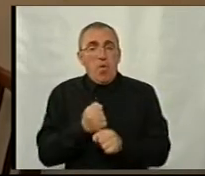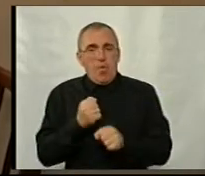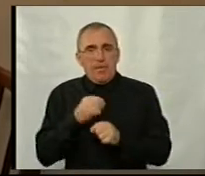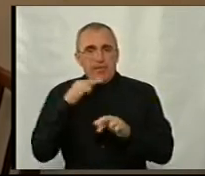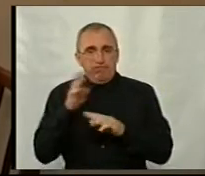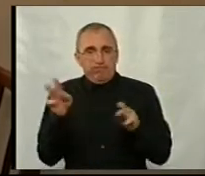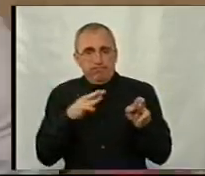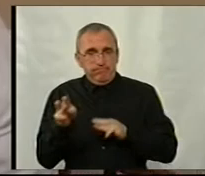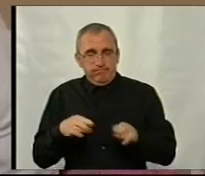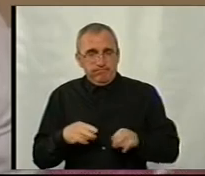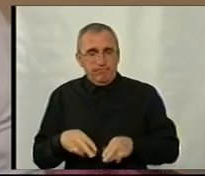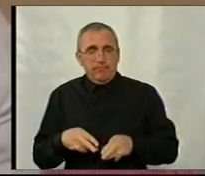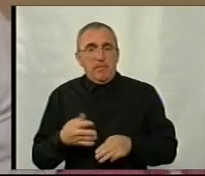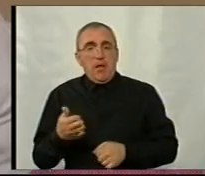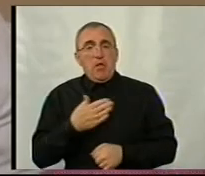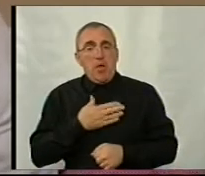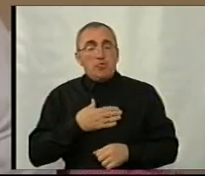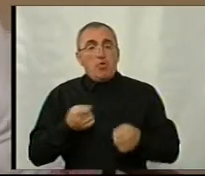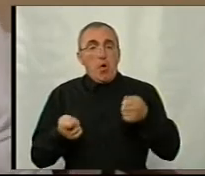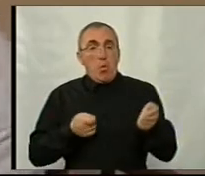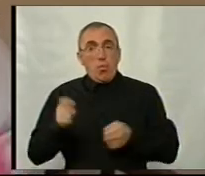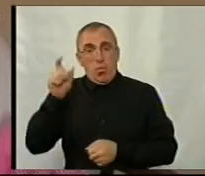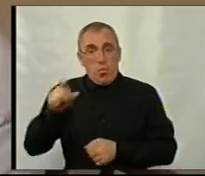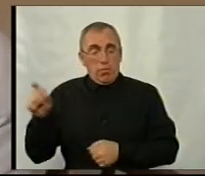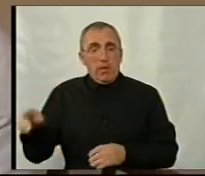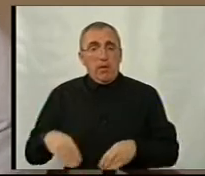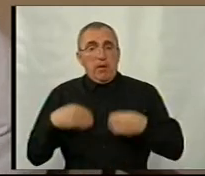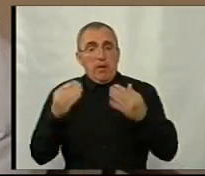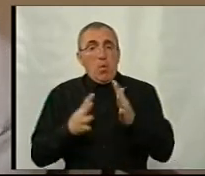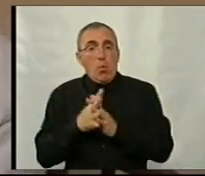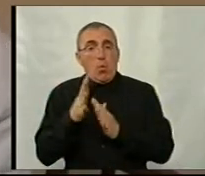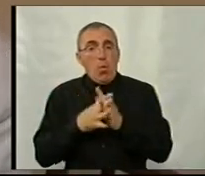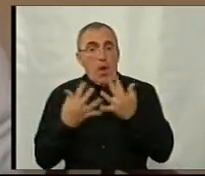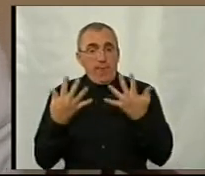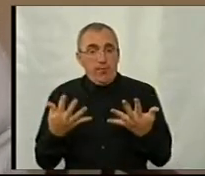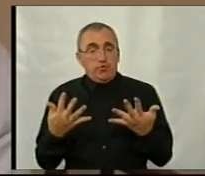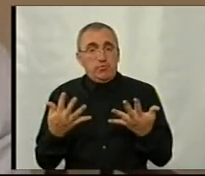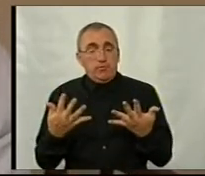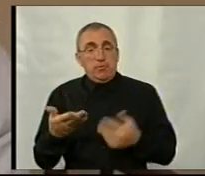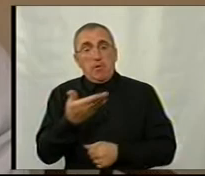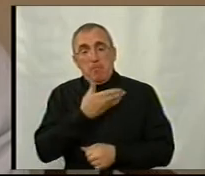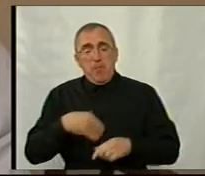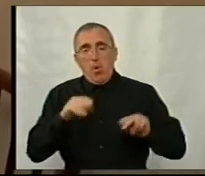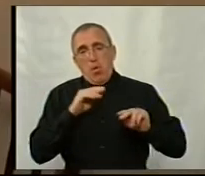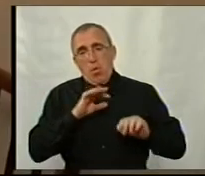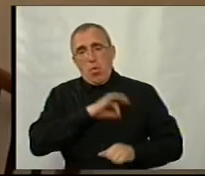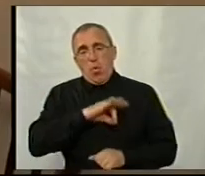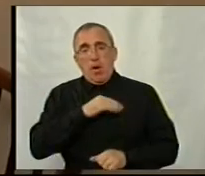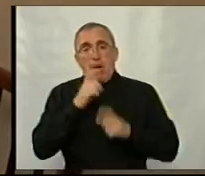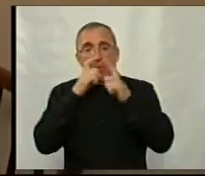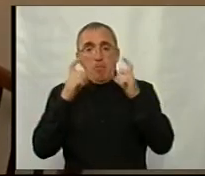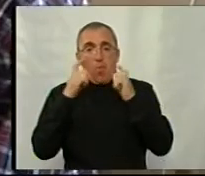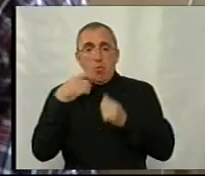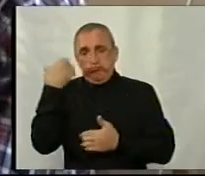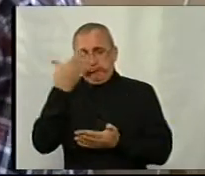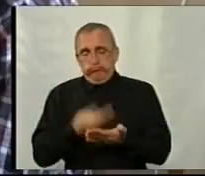фонендоскоп. Наше руководство видало рукавички і ми ними користуємося. Маска – це моя